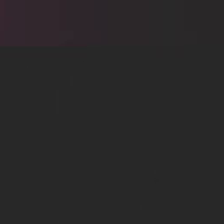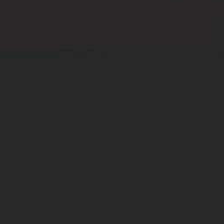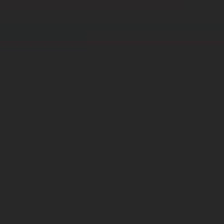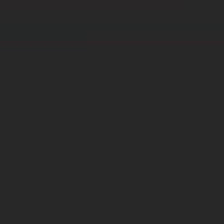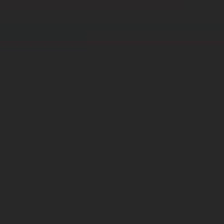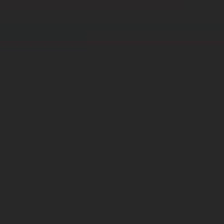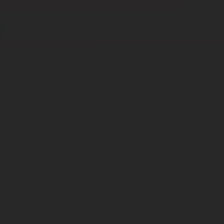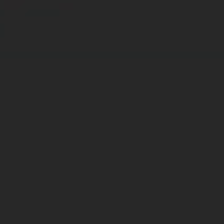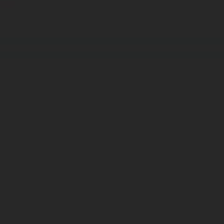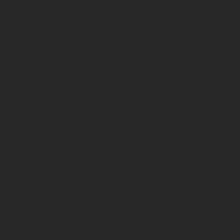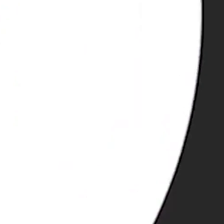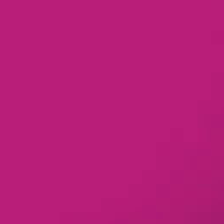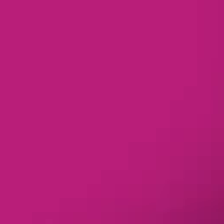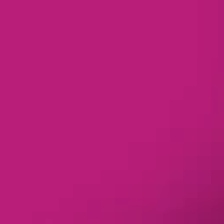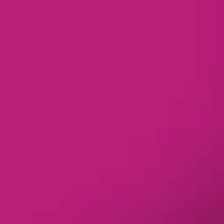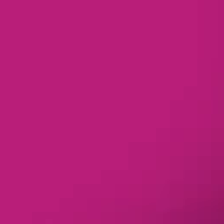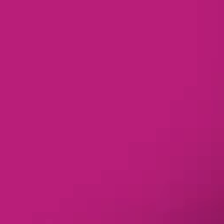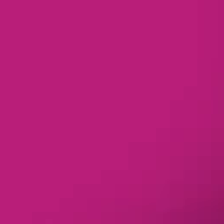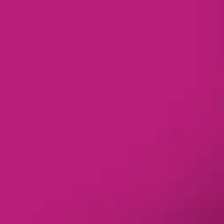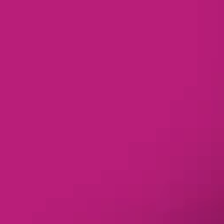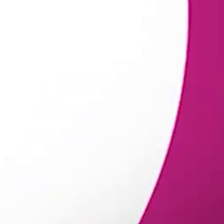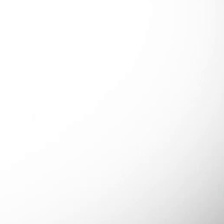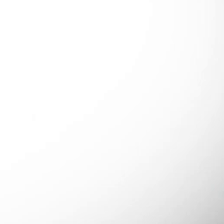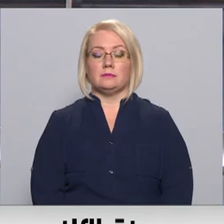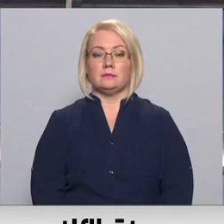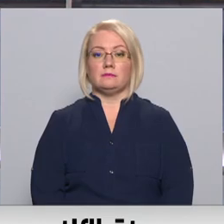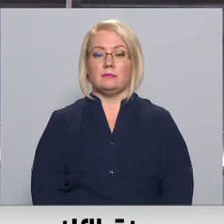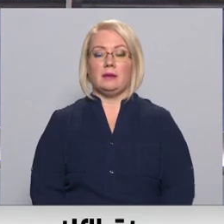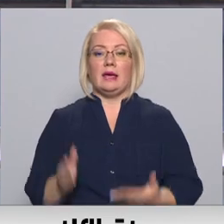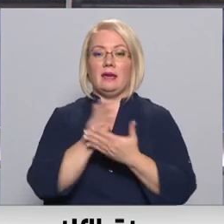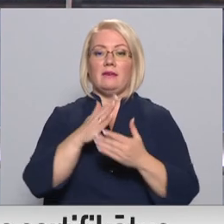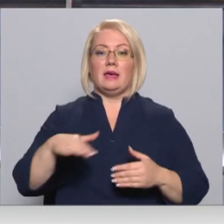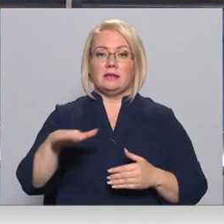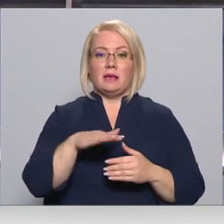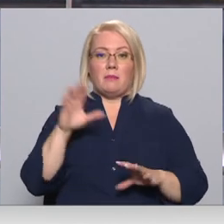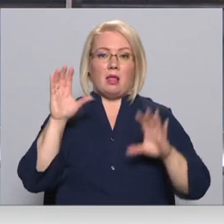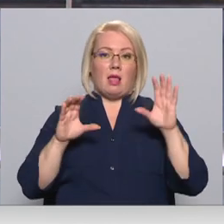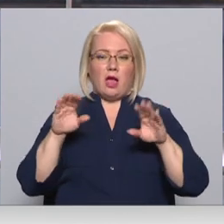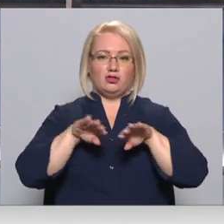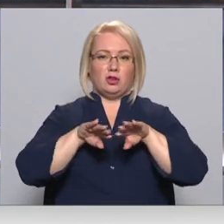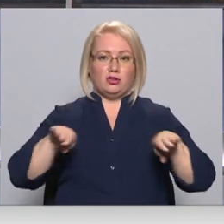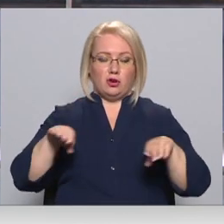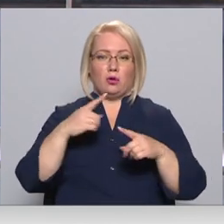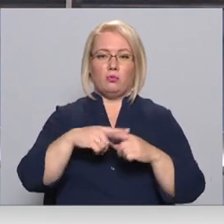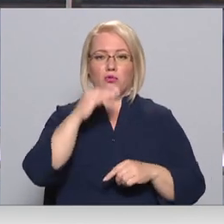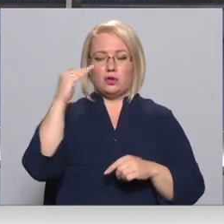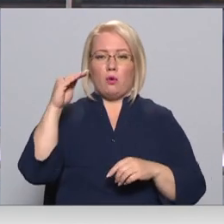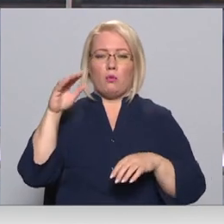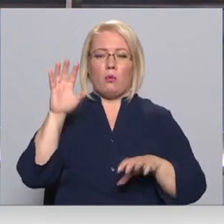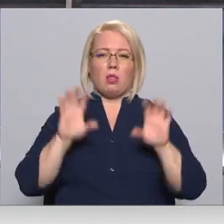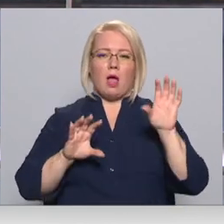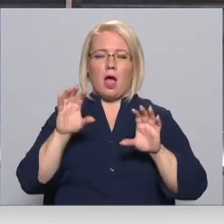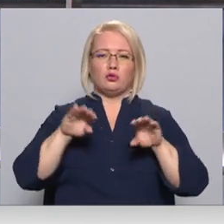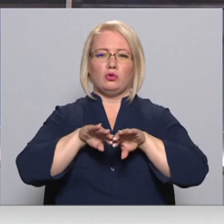Re! Viss ēters ir te! Vidzemes lāči izšķirti. Pusaugu lāči izšķiršanas